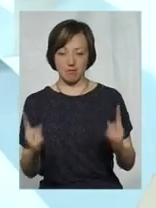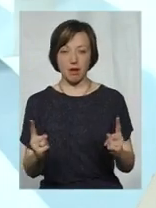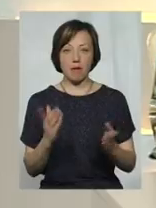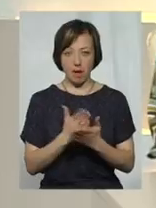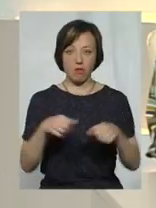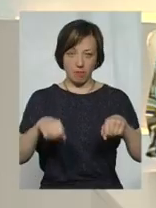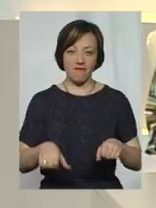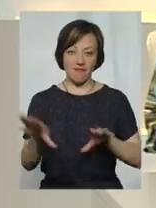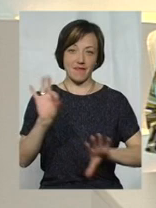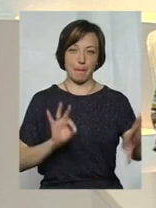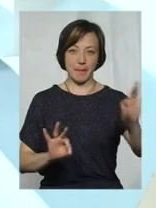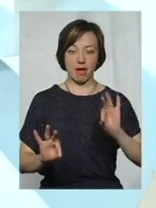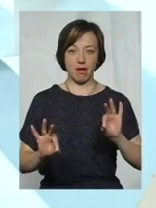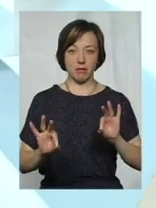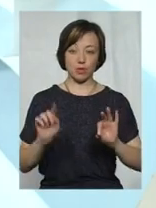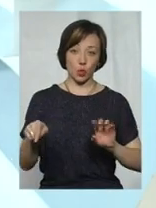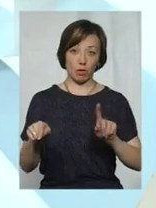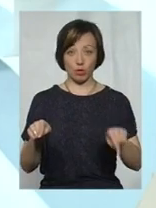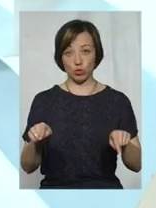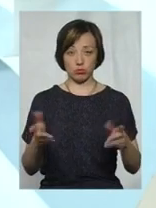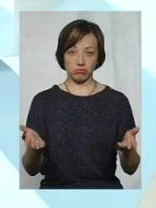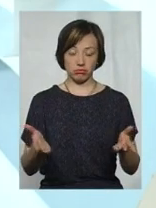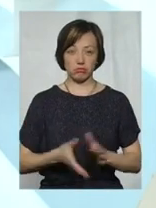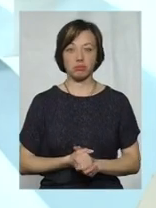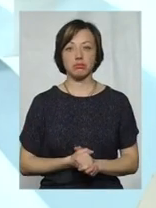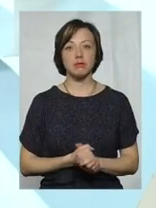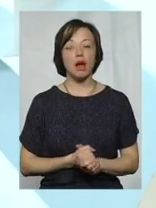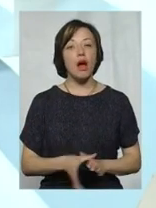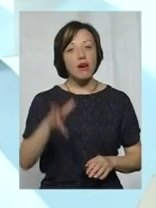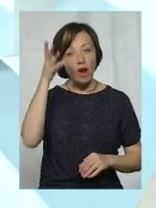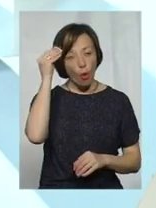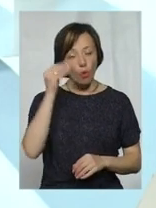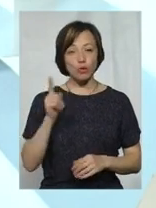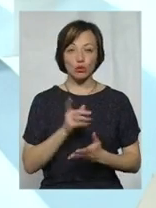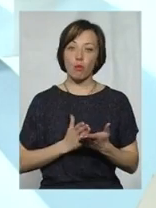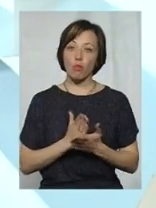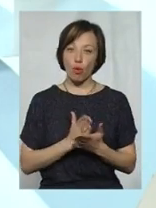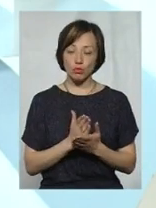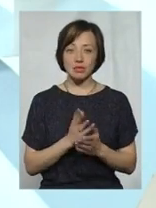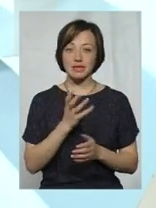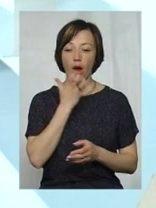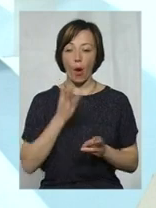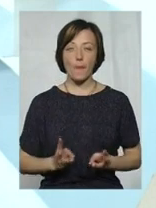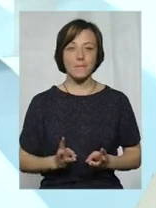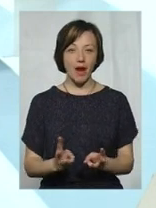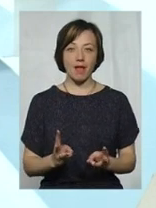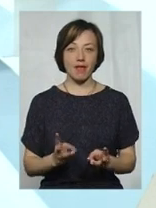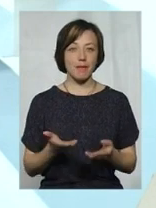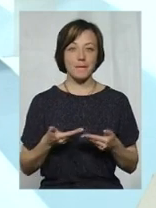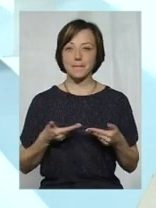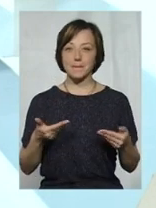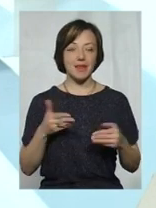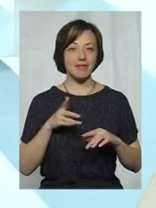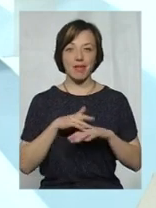-комунальну послуги. вибирати, так? Так, враховуючи те, що послугу за опалення ми неопрацьовуємо, не